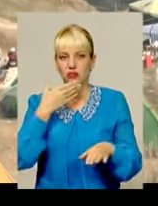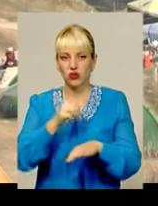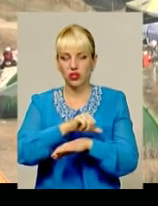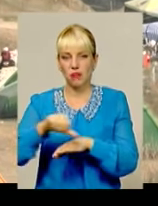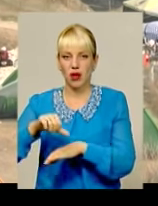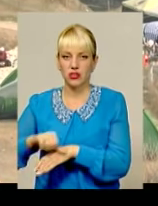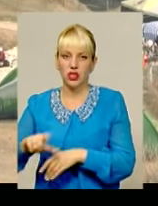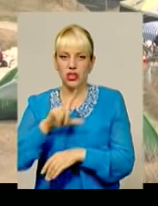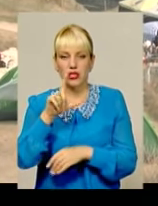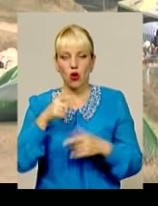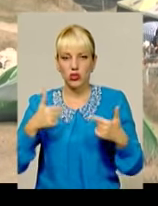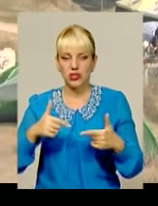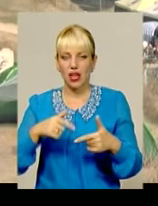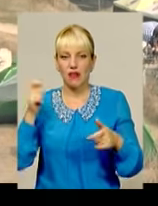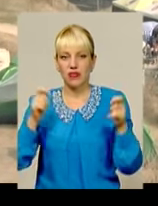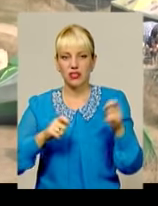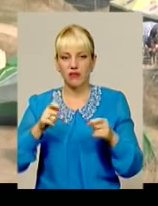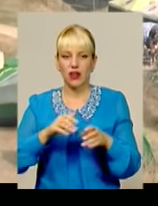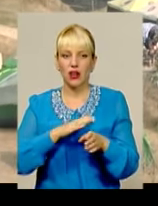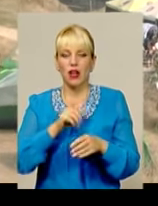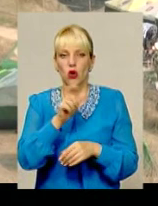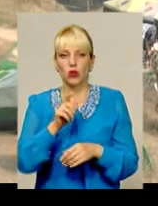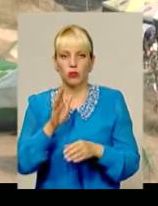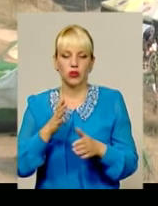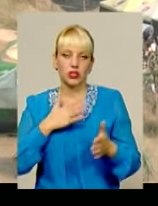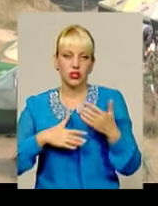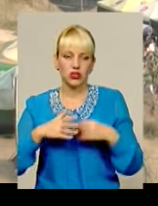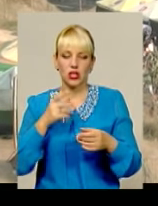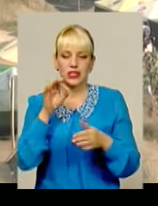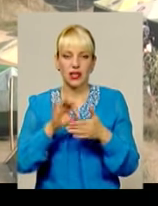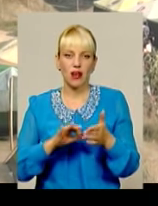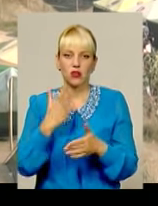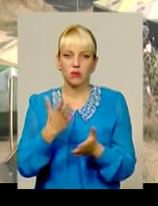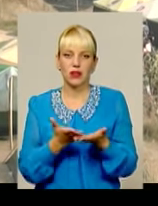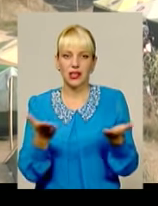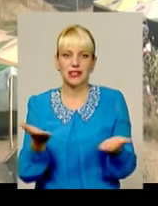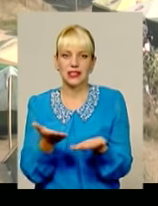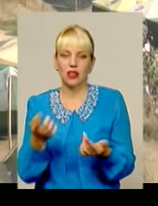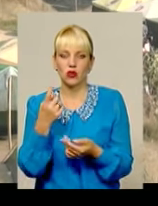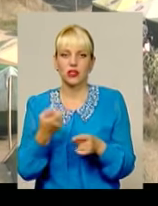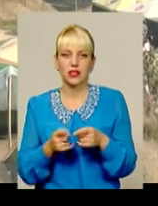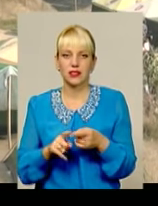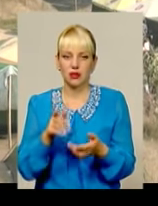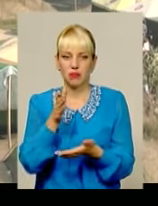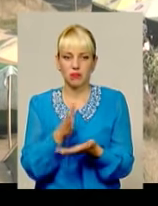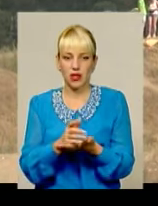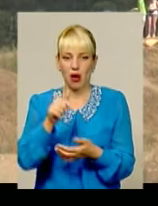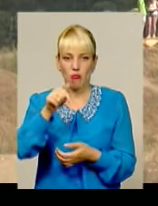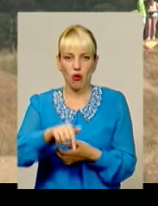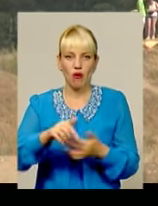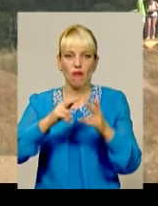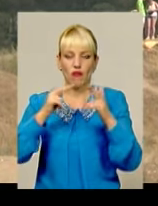межі. Гостей фестивалю виконавці тішитимуть одразу з п'яти сцен, одна з яких – прямісінько у фортеці.